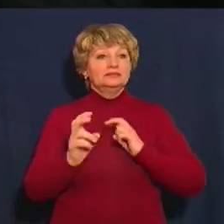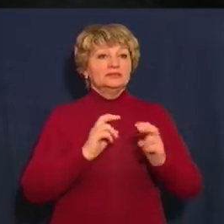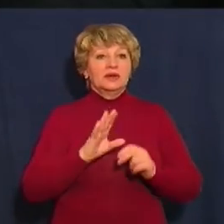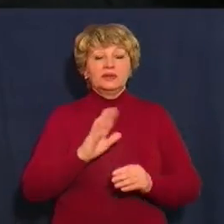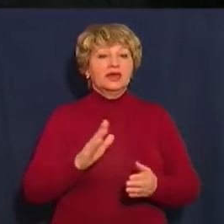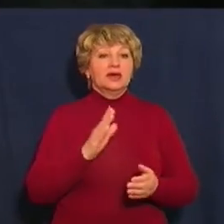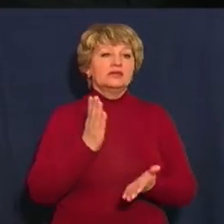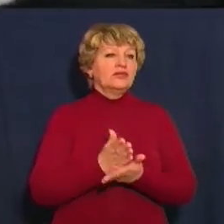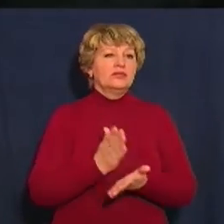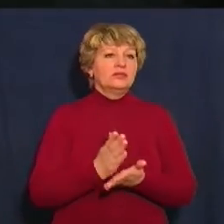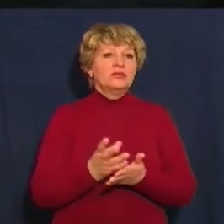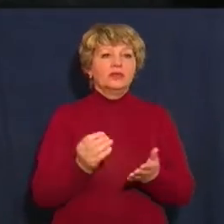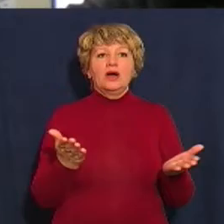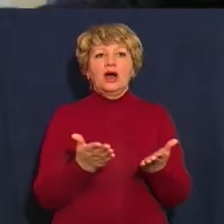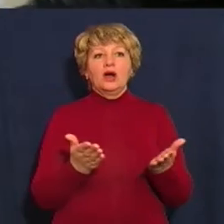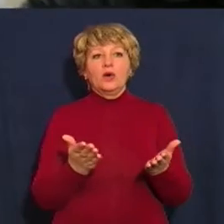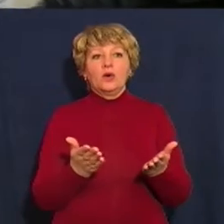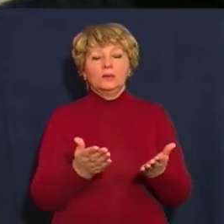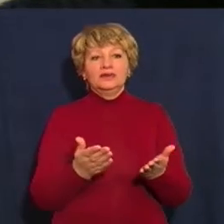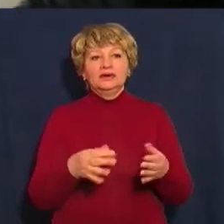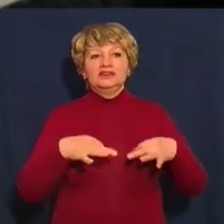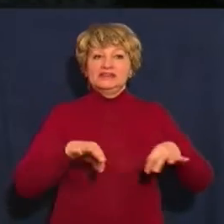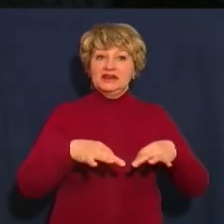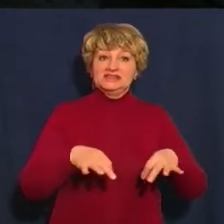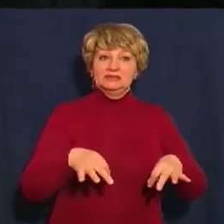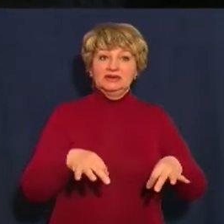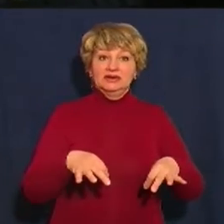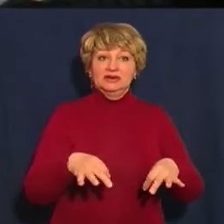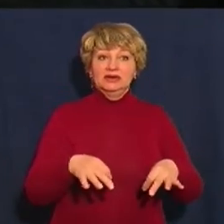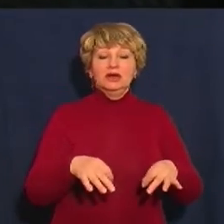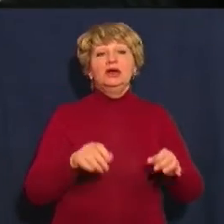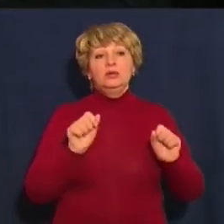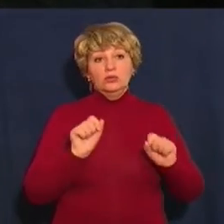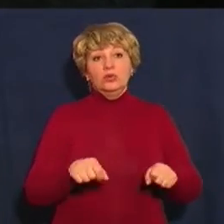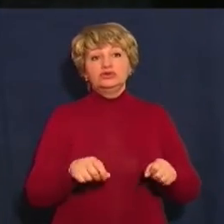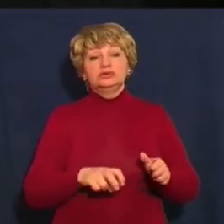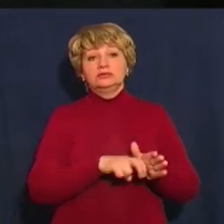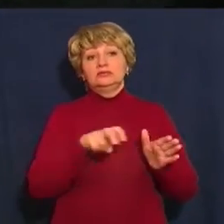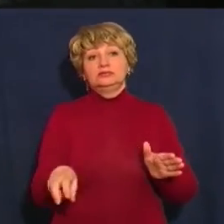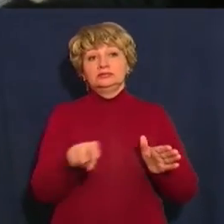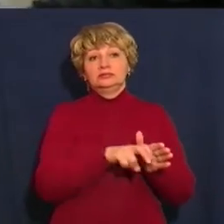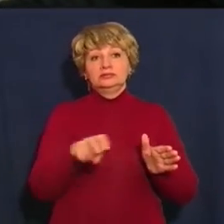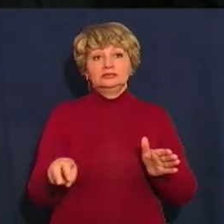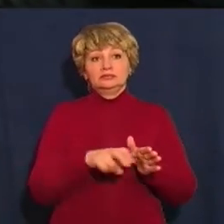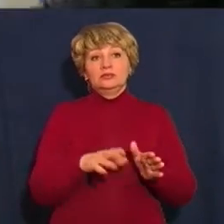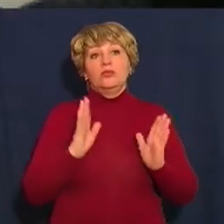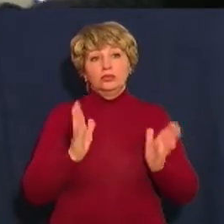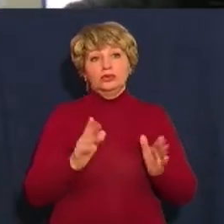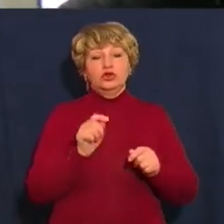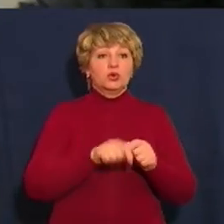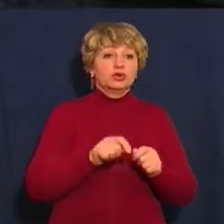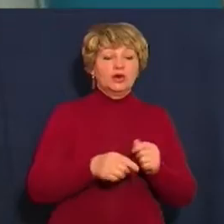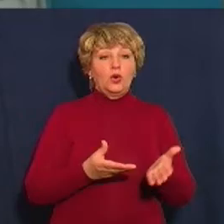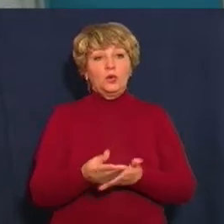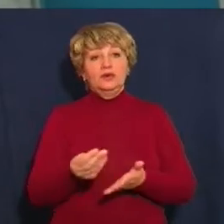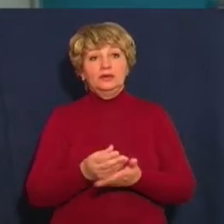якомусь транспортному засобі, а знаходячи на певних зупинках і таким чином будуть контролювати оплату